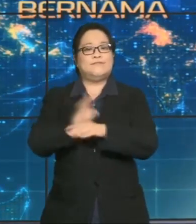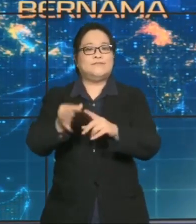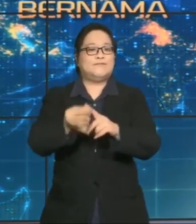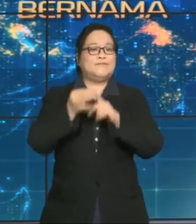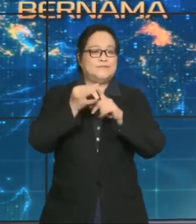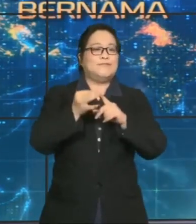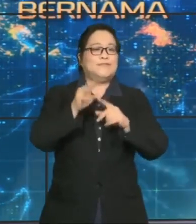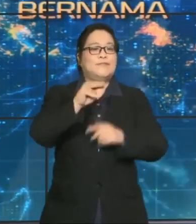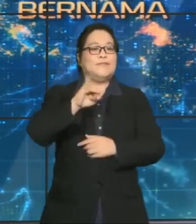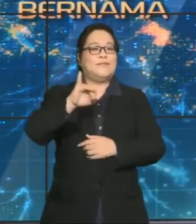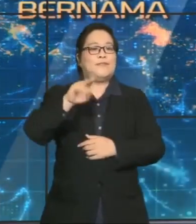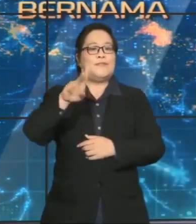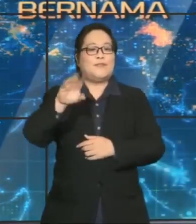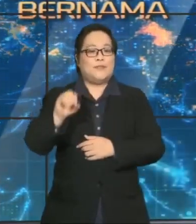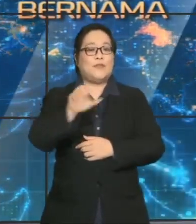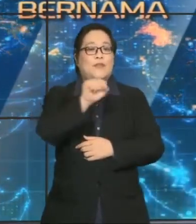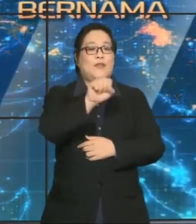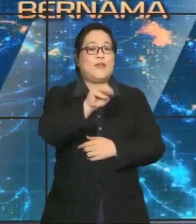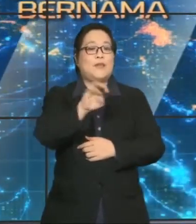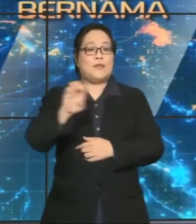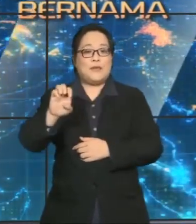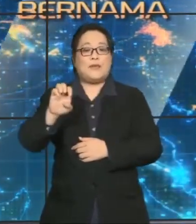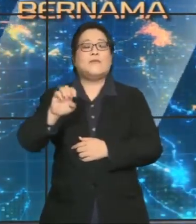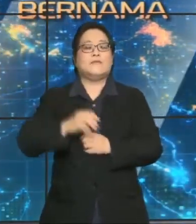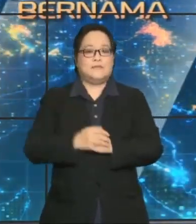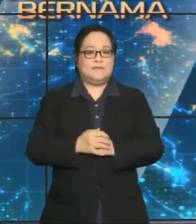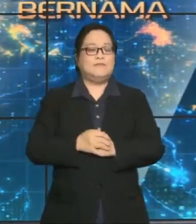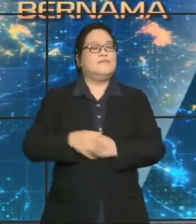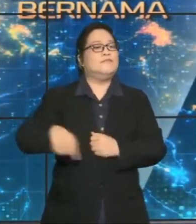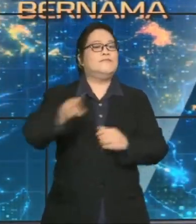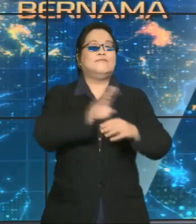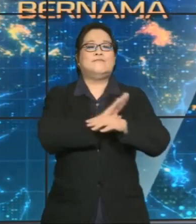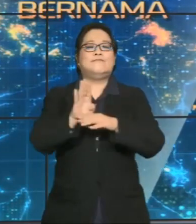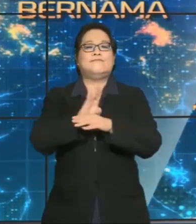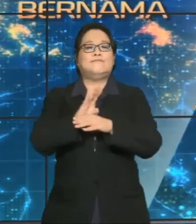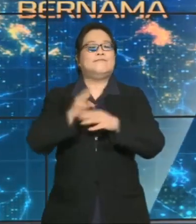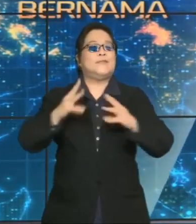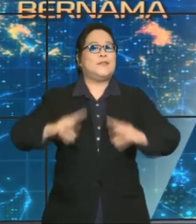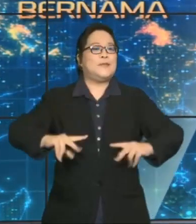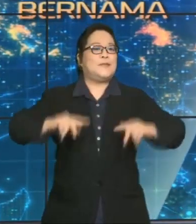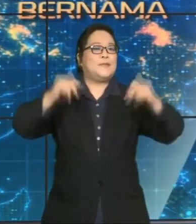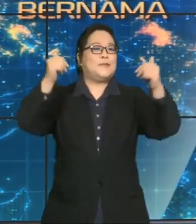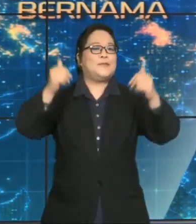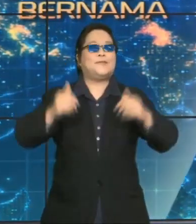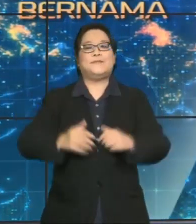Terima kasih kerana menonton!